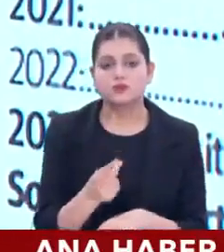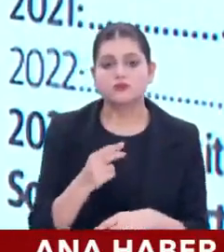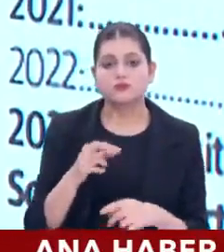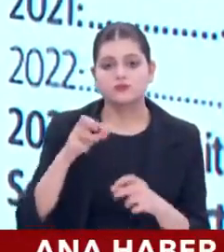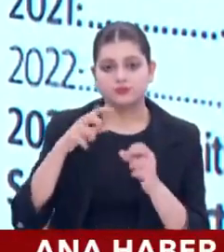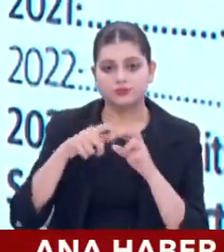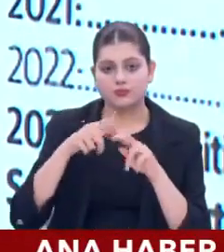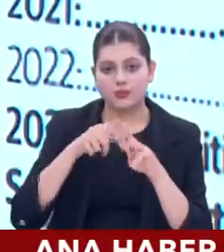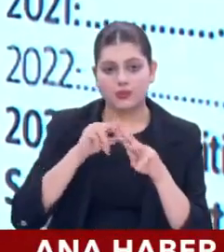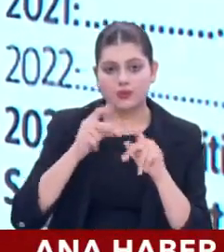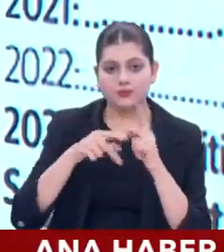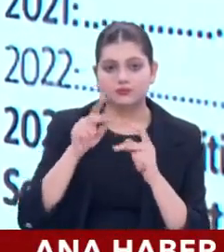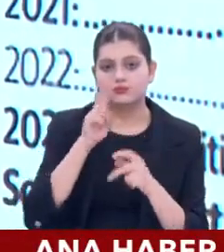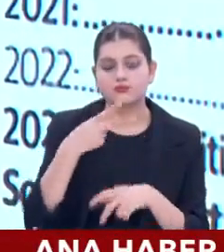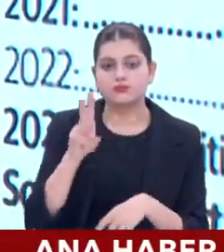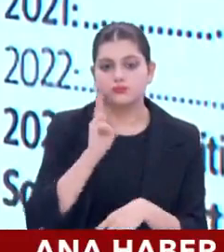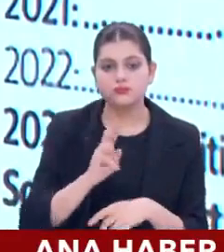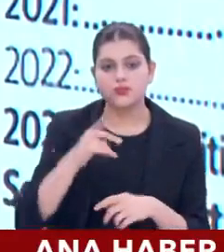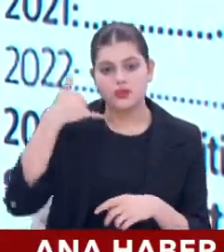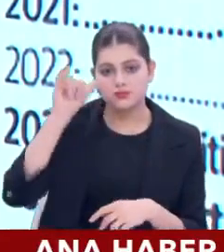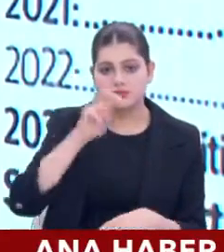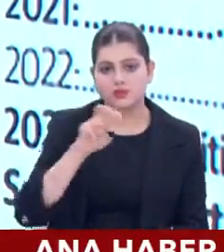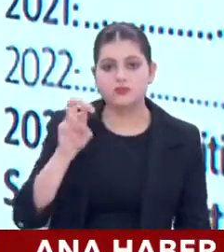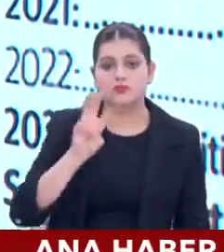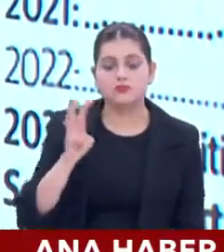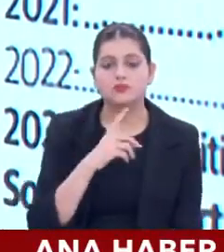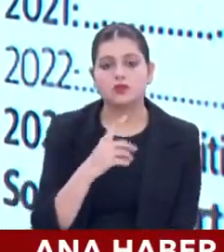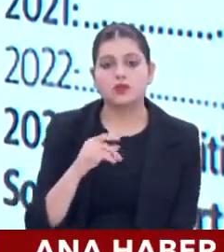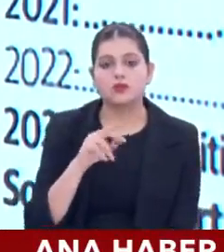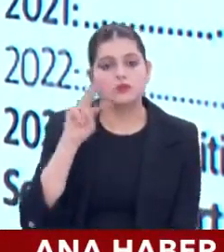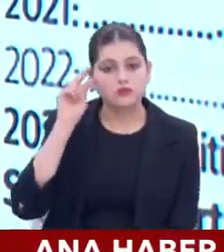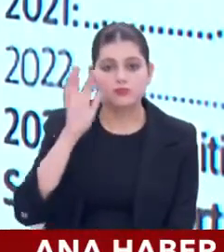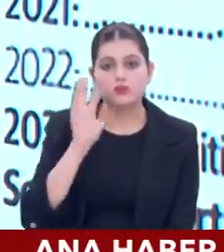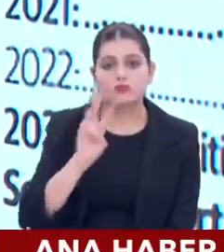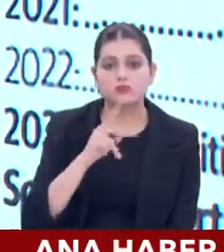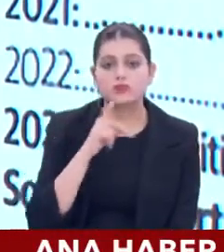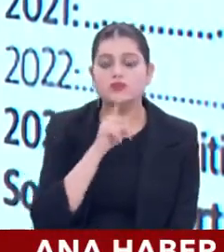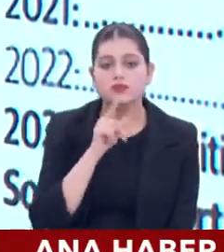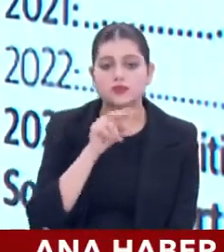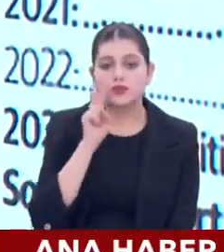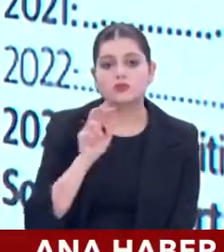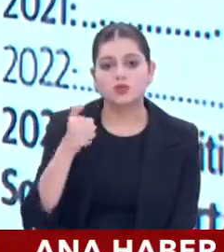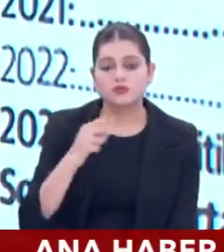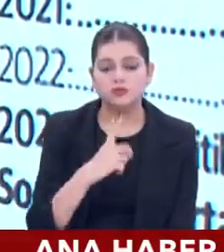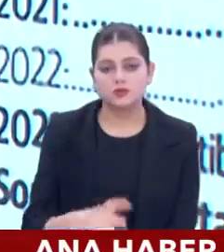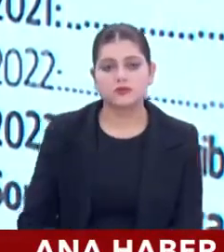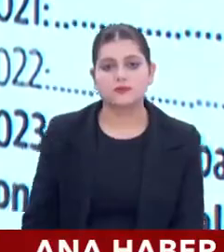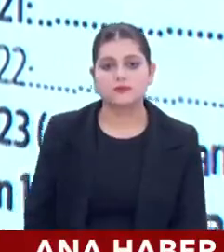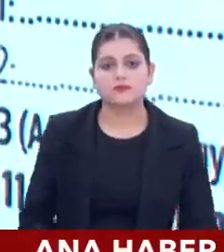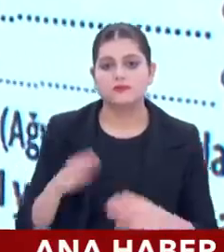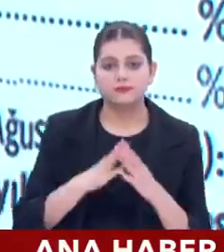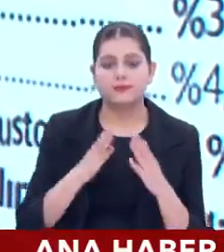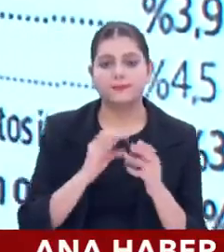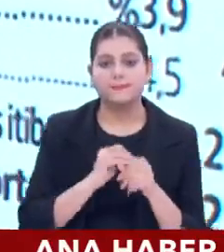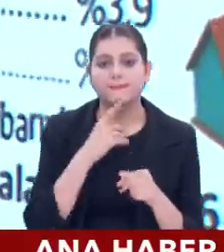Portekiz'de 2200, İspanya 830, Yunanistan 530, İngiltere 260. Konut